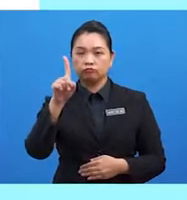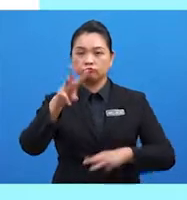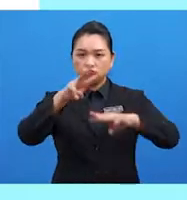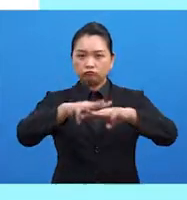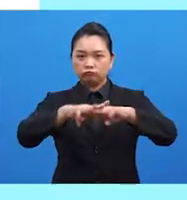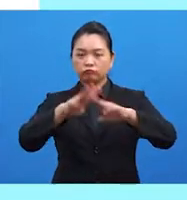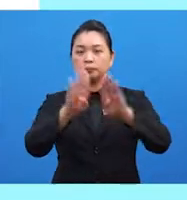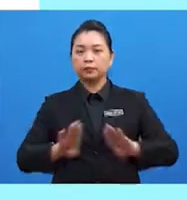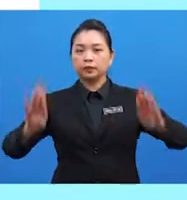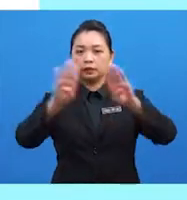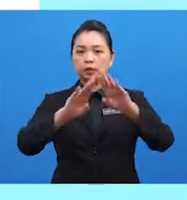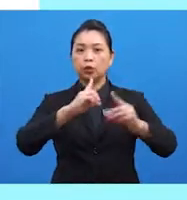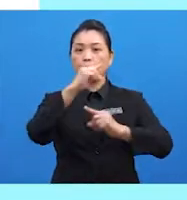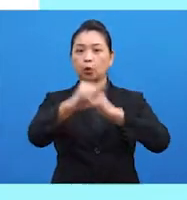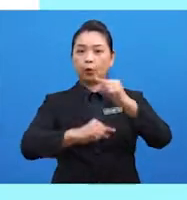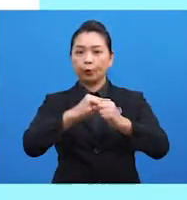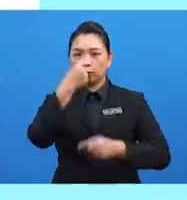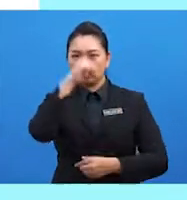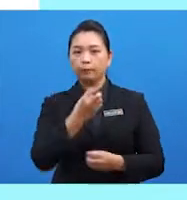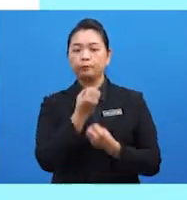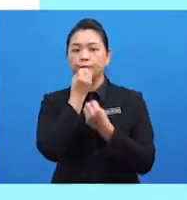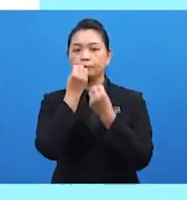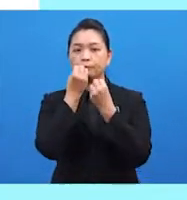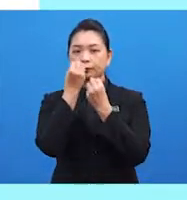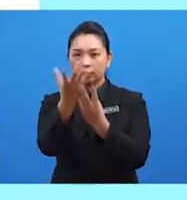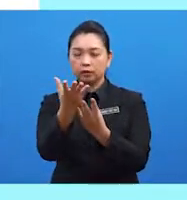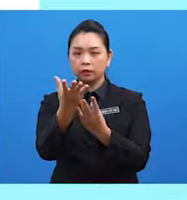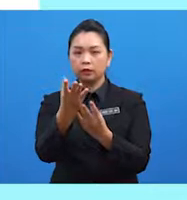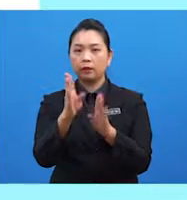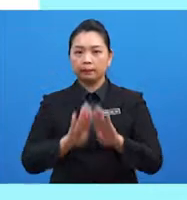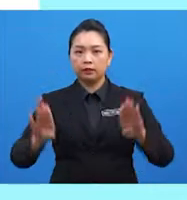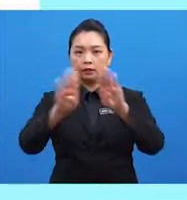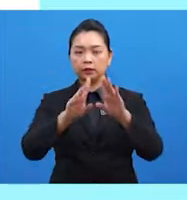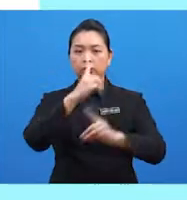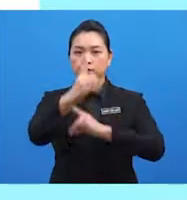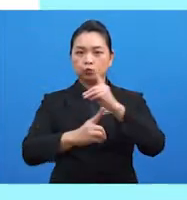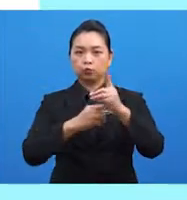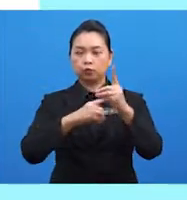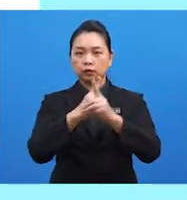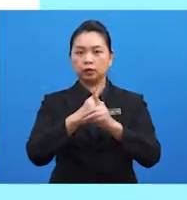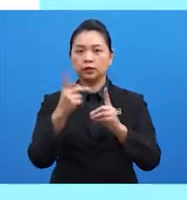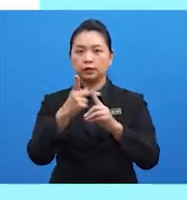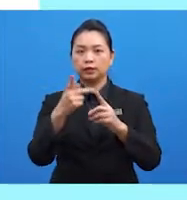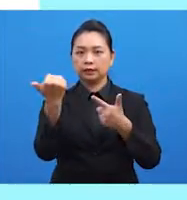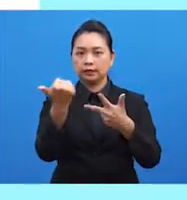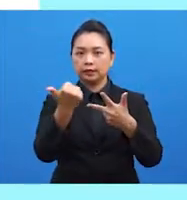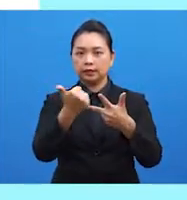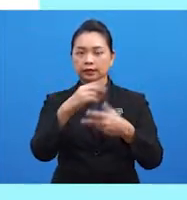berita global untuk memaklumkan berita dunia ketiga dan anggota 6.